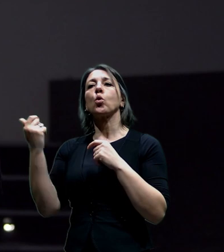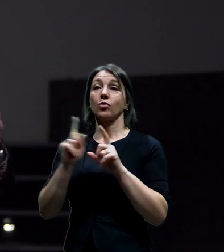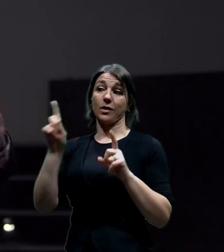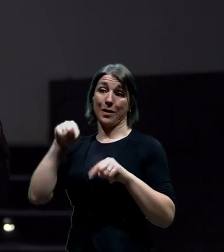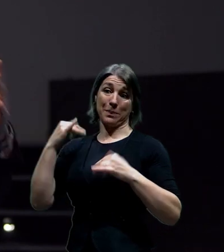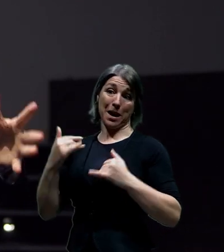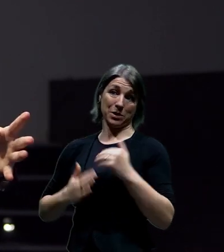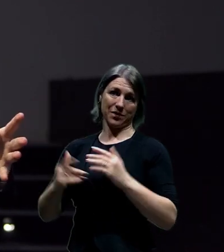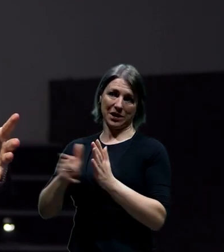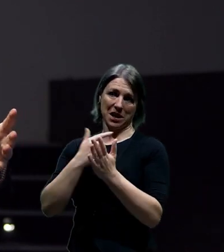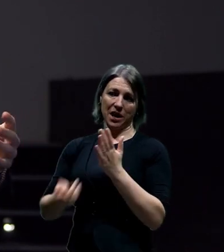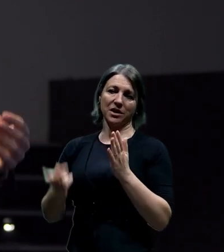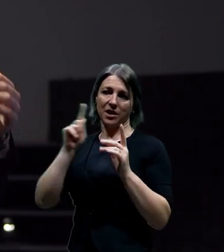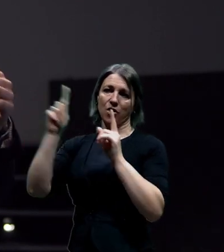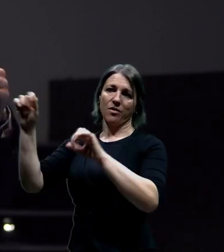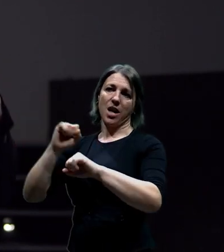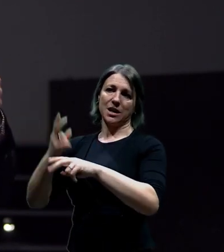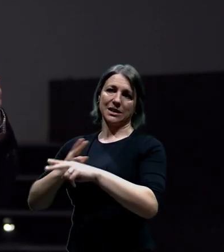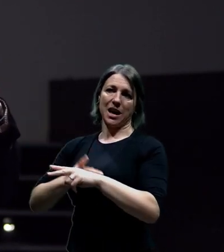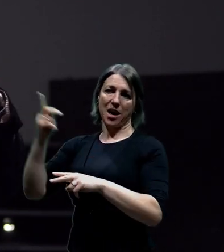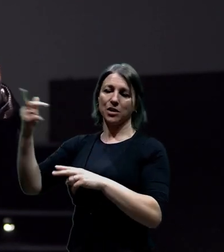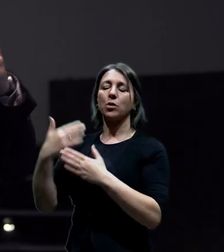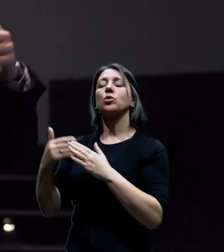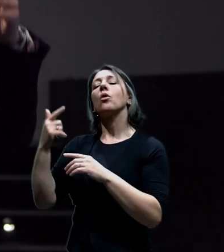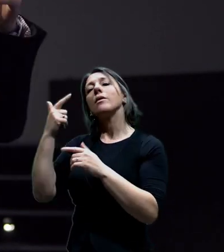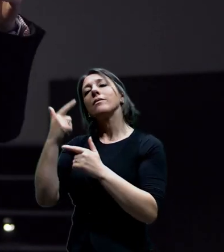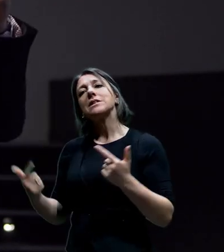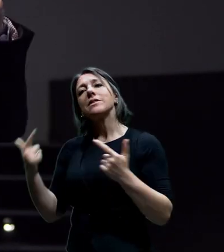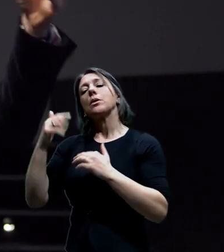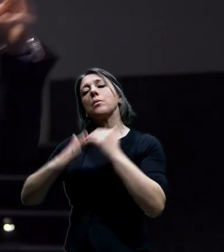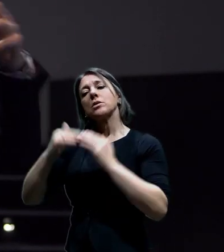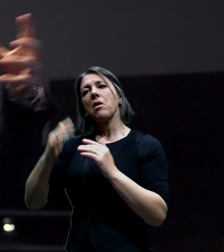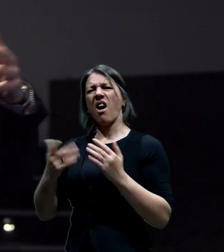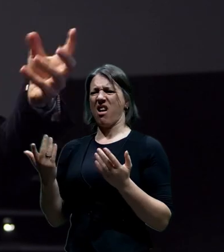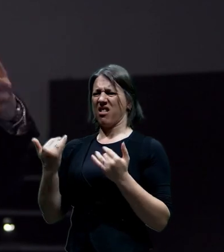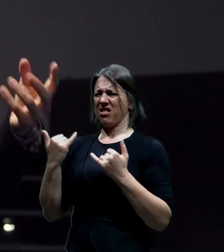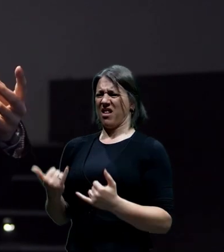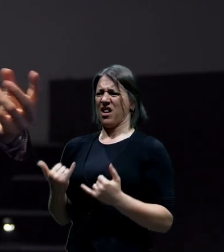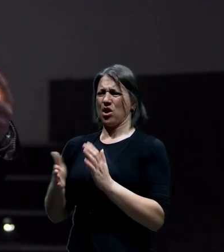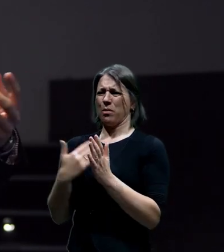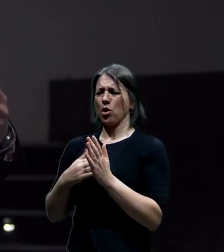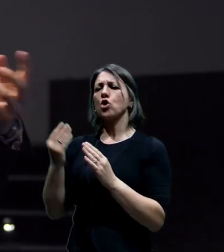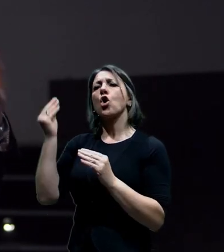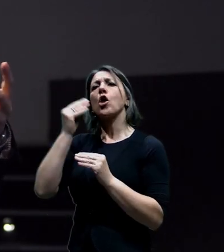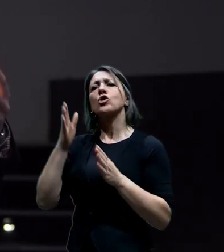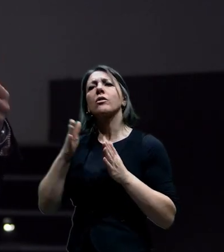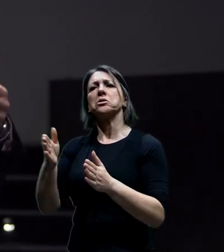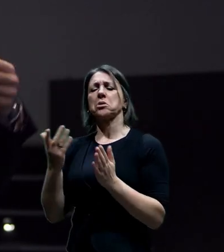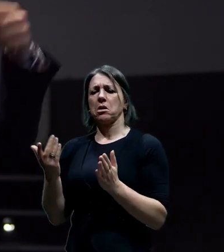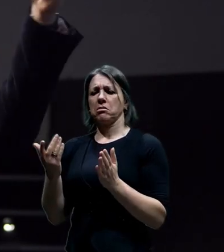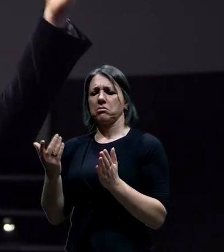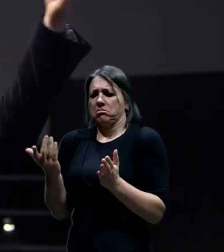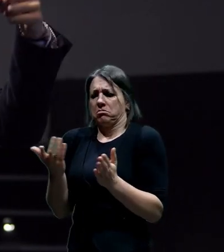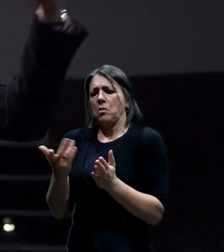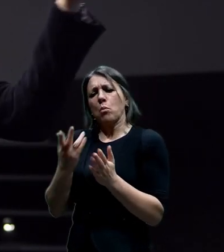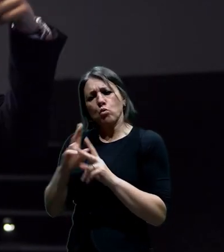jak víme, staví to stát a potom jenom jednoduše porovnat, proč tedy testujeme varianty třeba ulice Volešovičkách, proč to není problém a